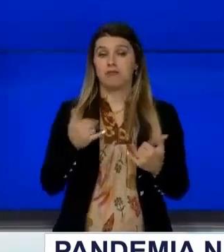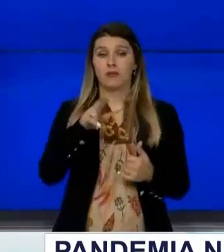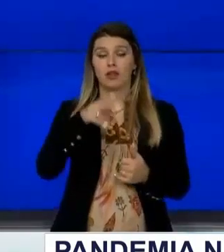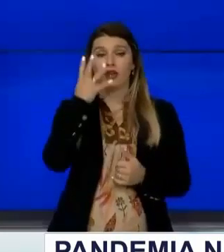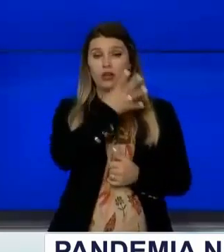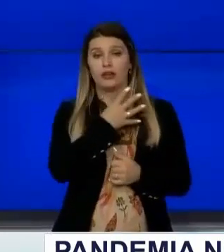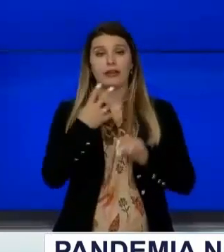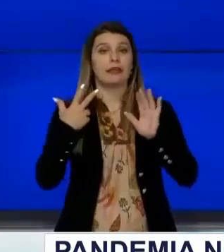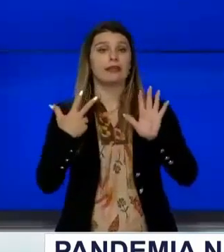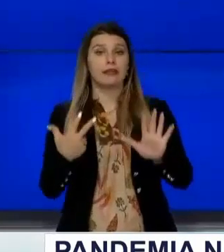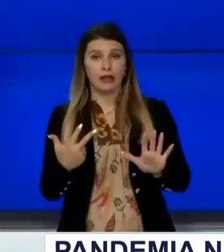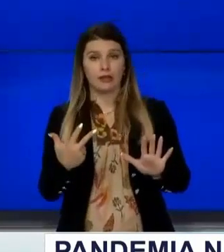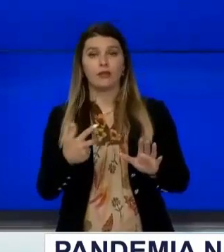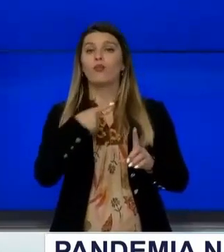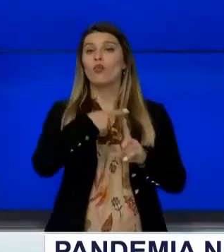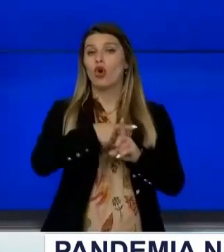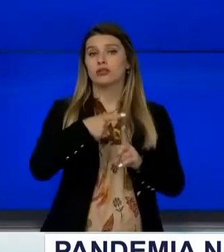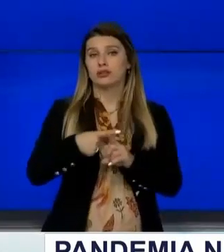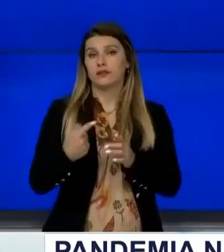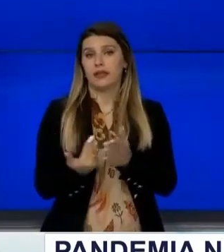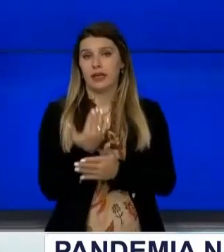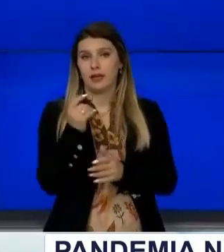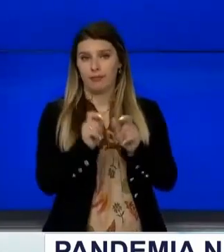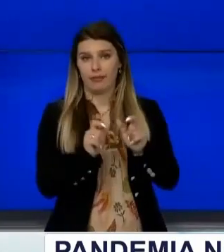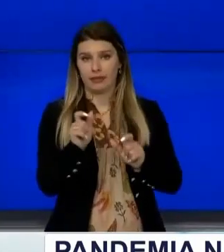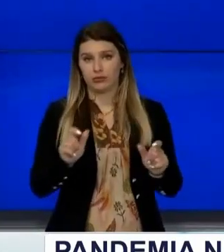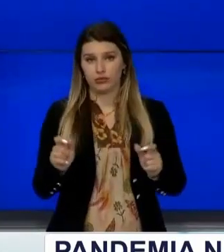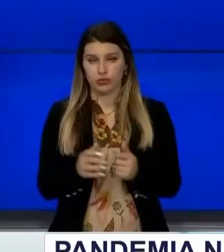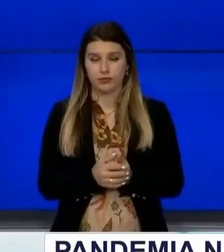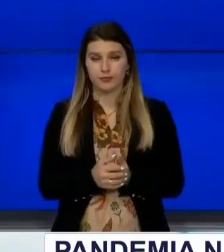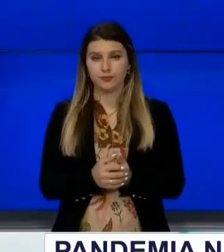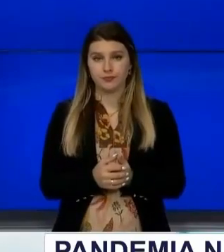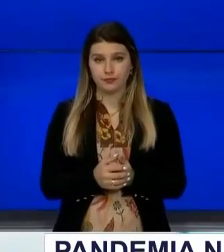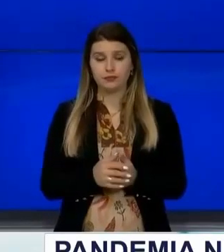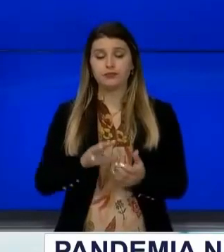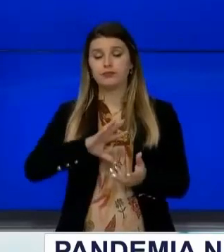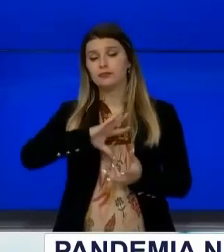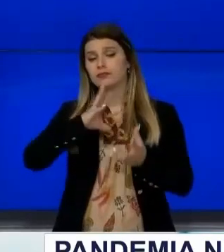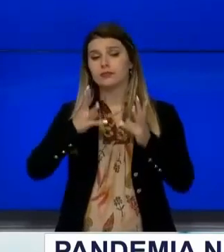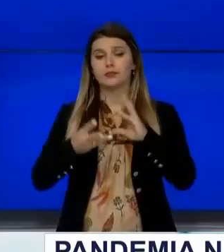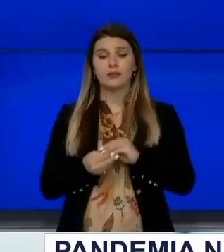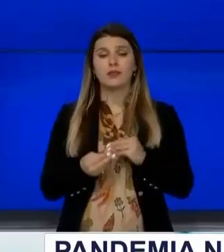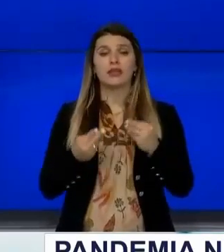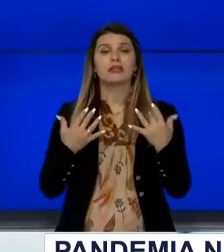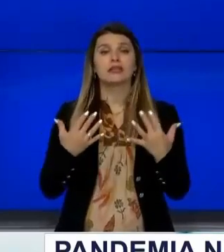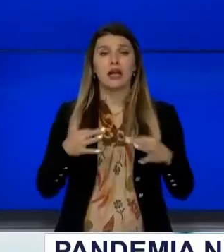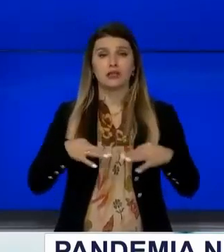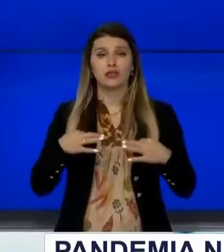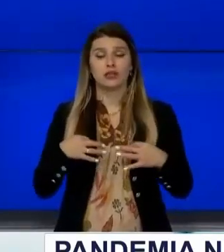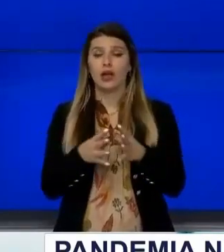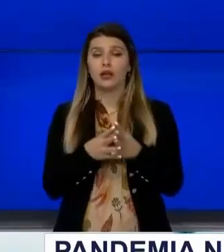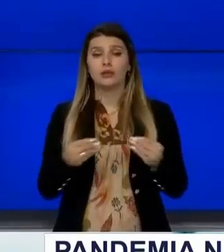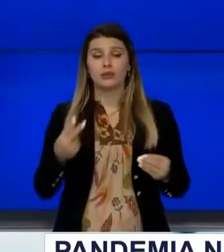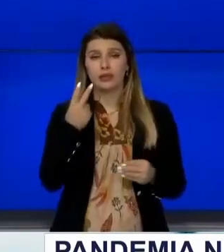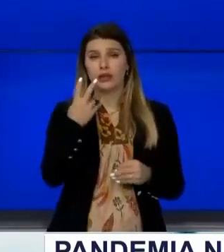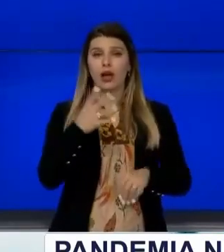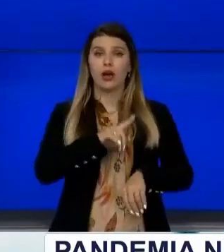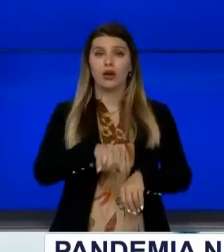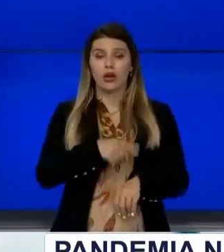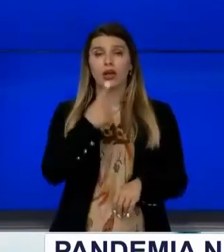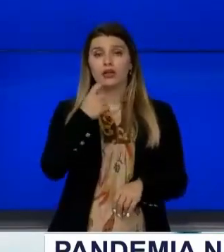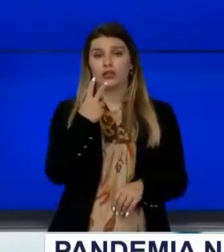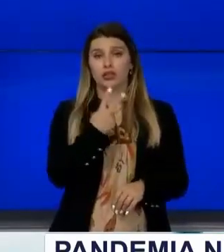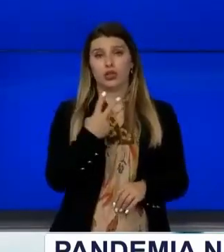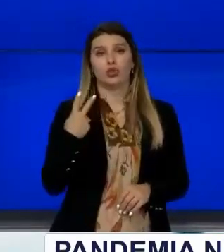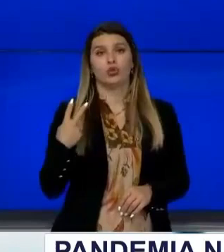persona kanë rezultuar pozitiv me COVID-19 Gjatë 24 oreve të fundit janë shëruar 122 pacient